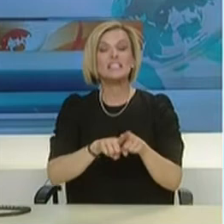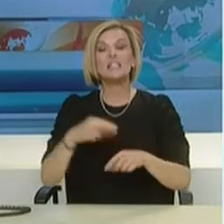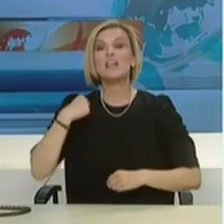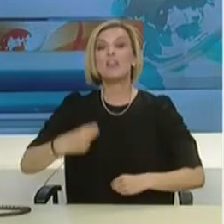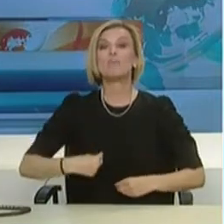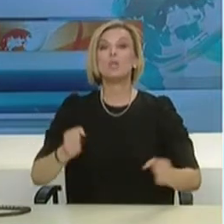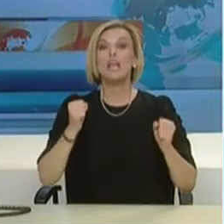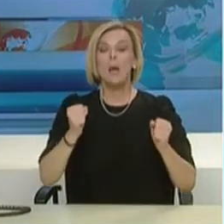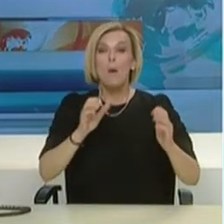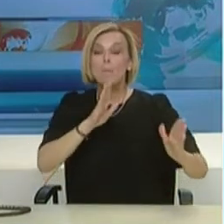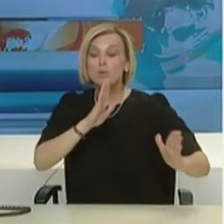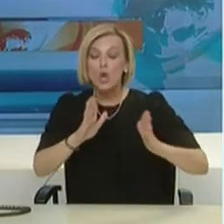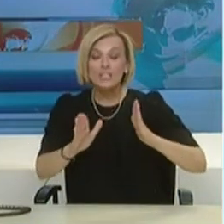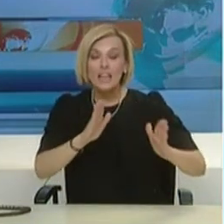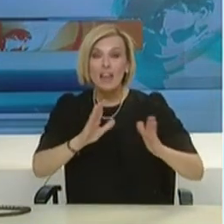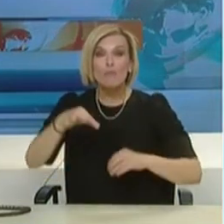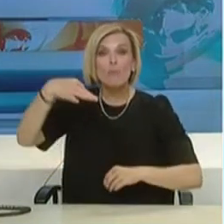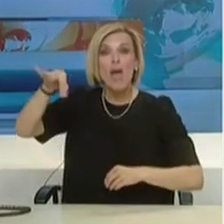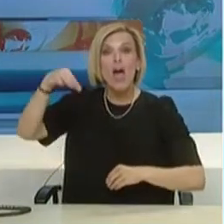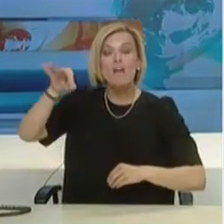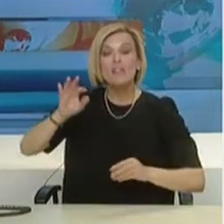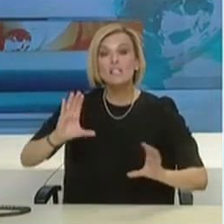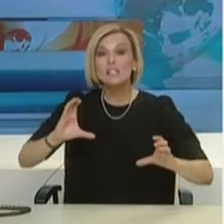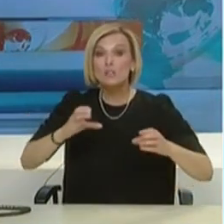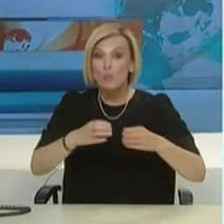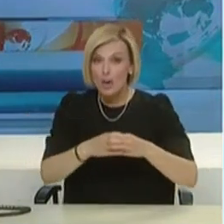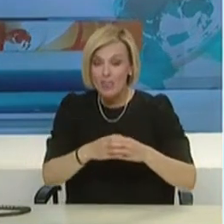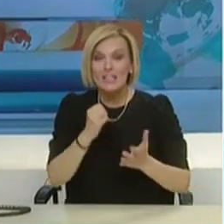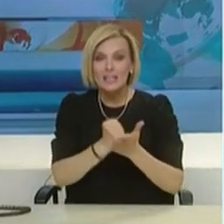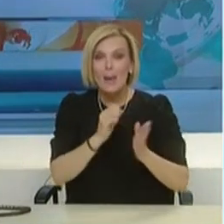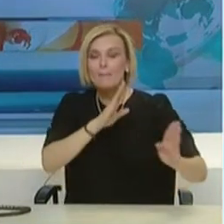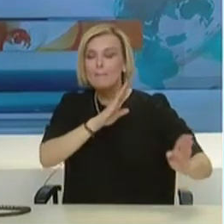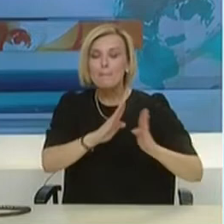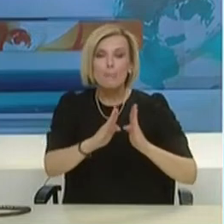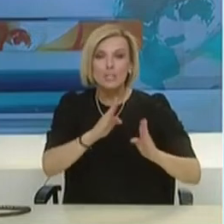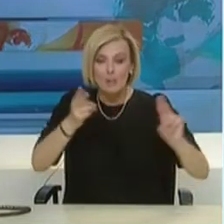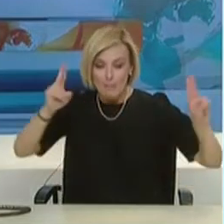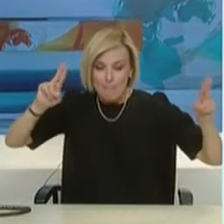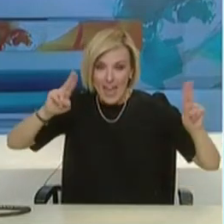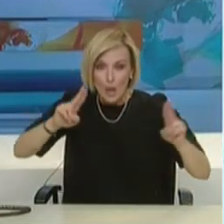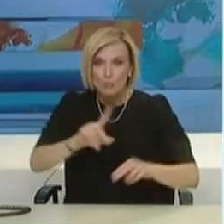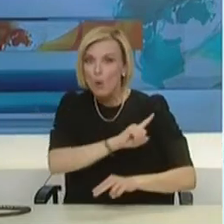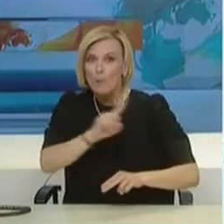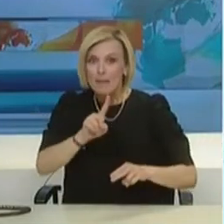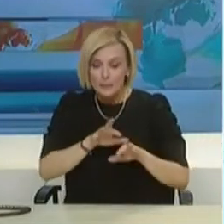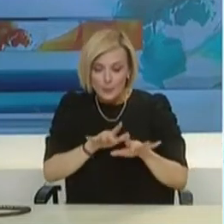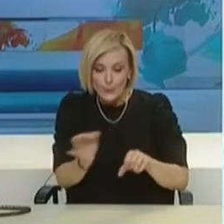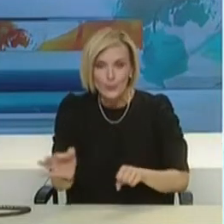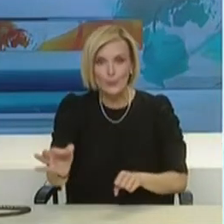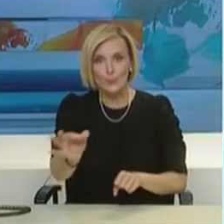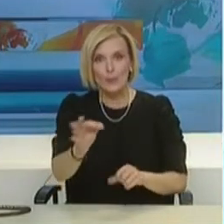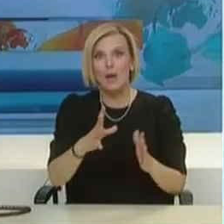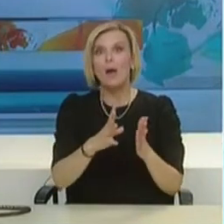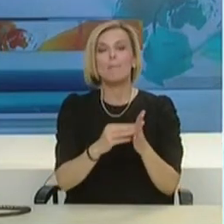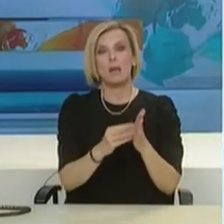προφυλάξουμε τις ευπαθείς και να κολλήσουμε όσο το δυνατόν λιγότεροι ταυτόχρονα. Δεν μπορεί τα πλοία μας να έχουν εικόνα